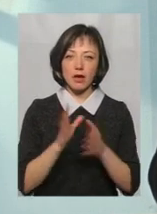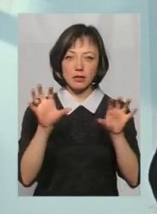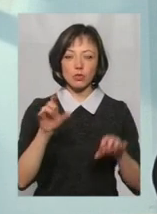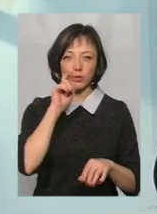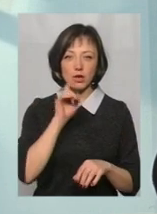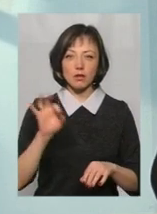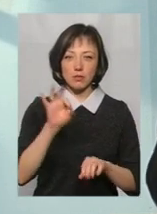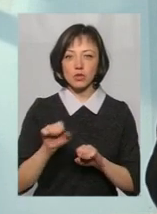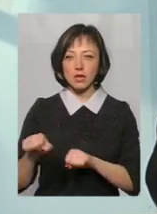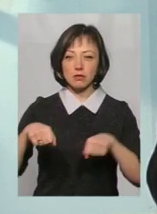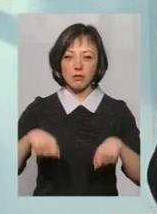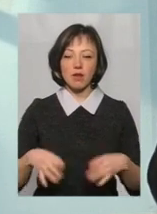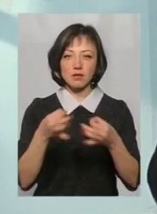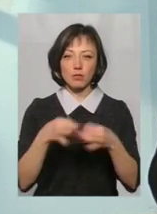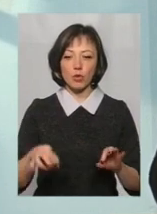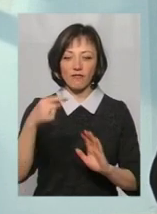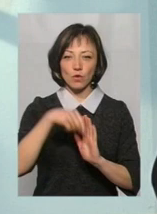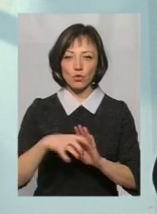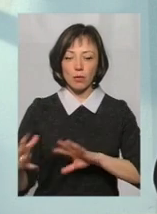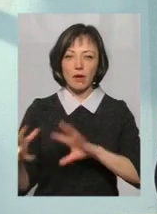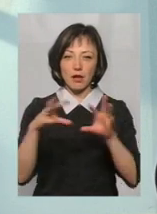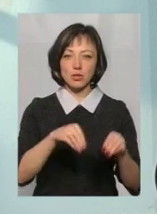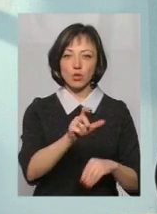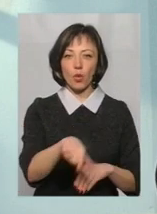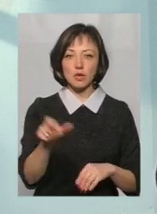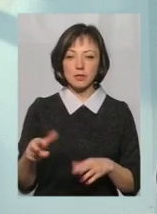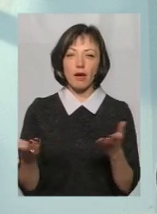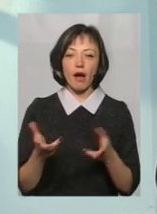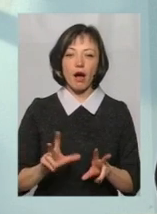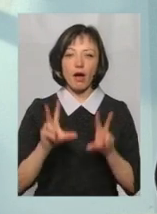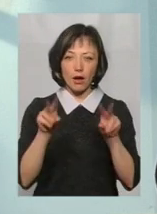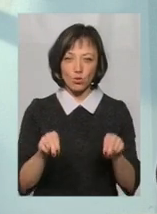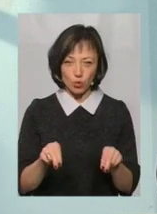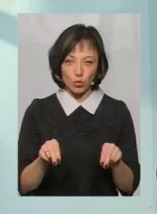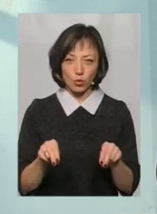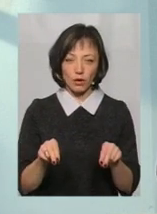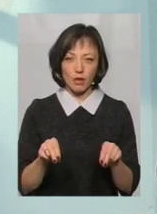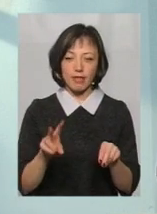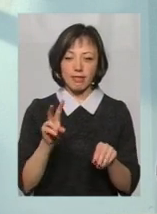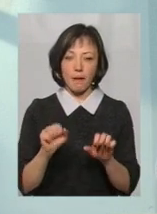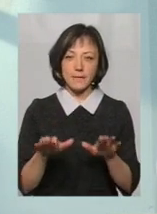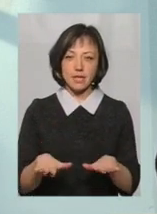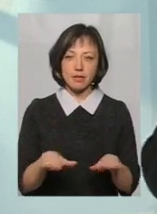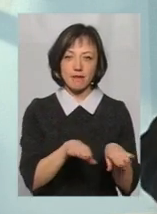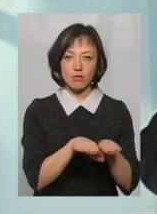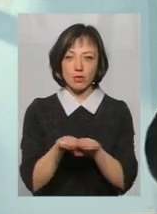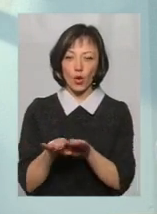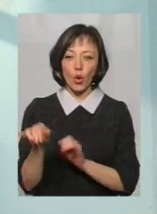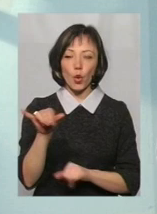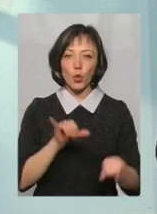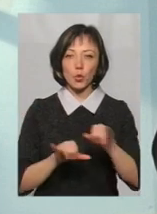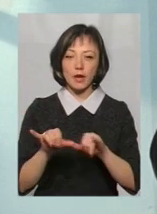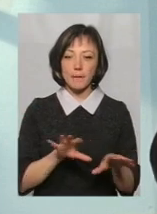захист прав та свободи внутрішньопереміщених осіб, який гарантує на місцевому рівні, куди вони